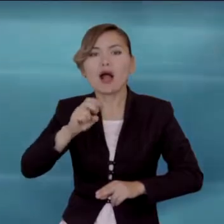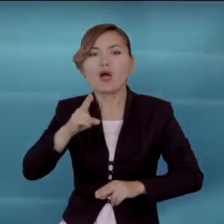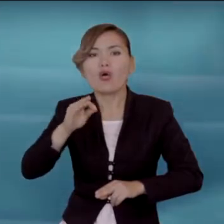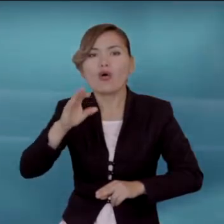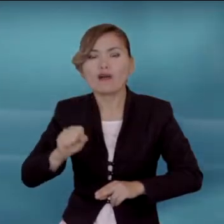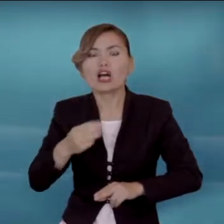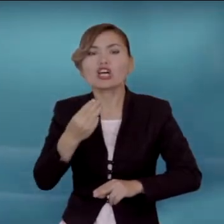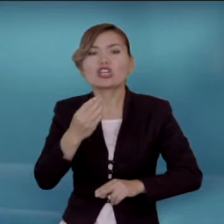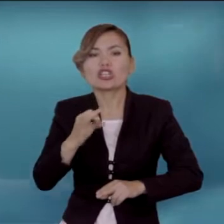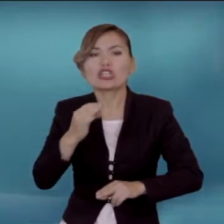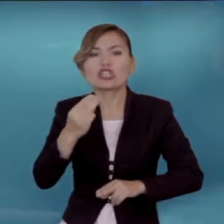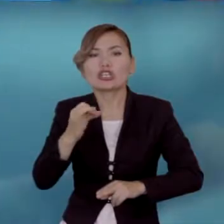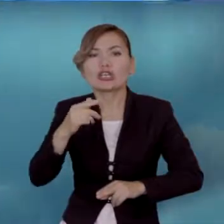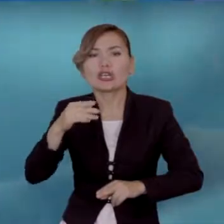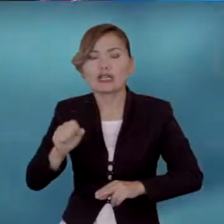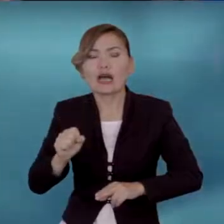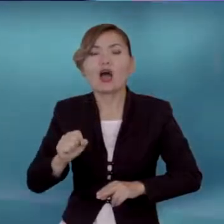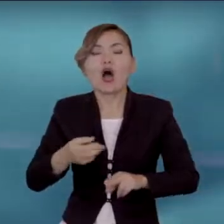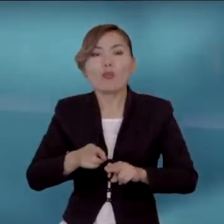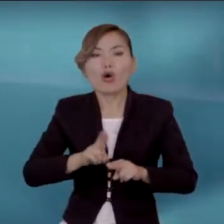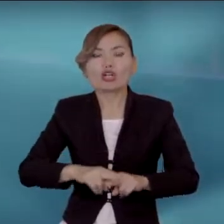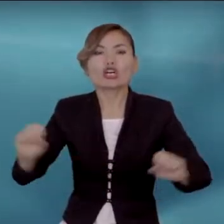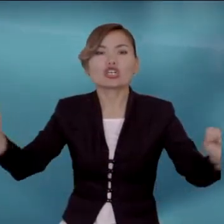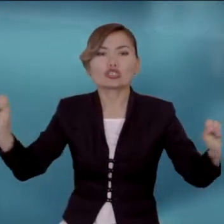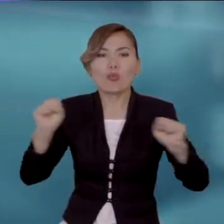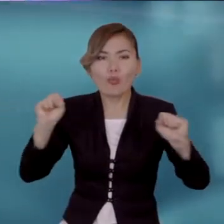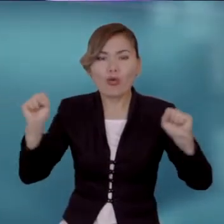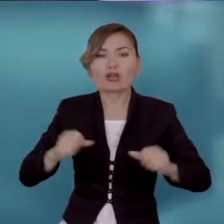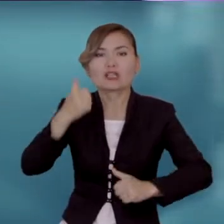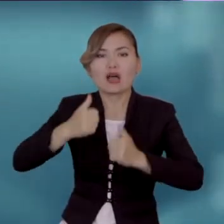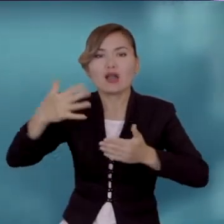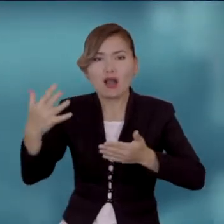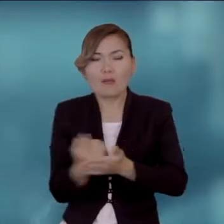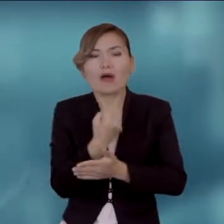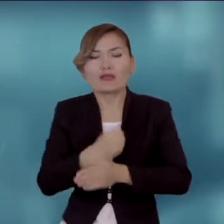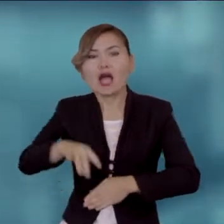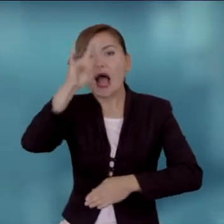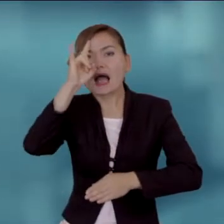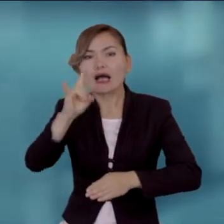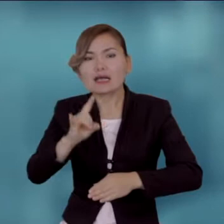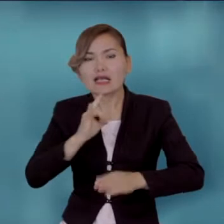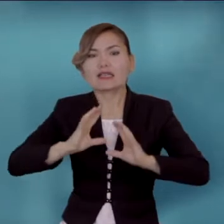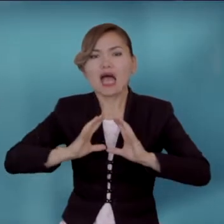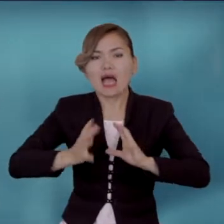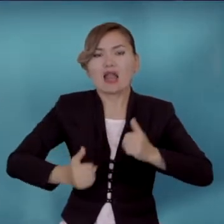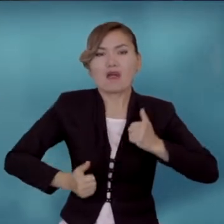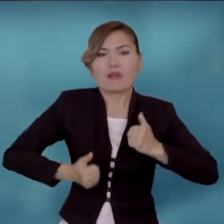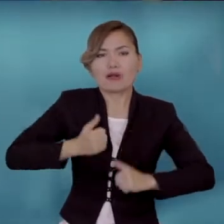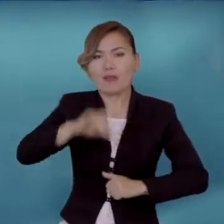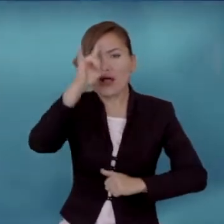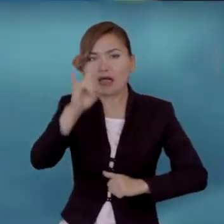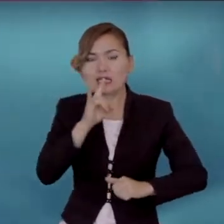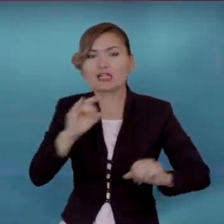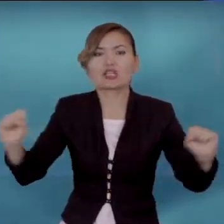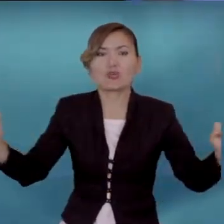олимпының шыңына жетіп, Қазақстанның әлемдік мақтанышына айналған қақармандары, Тұңғыш президенттің спорт саласындағы ел статусын көтеруге